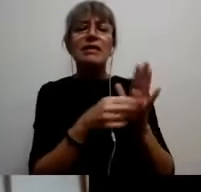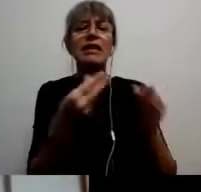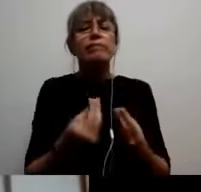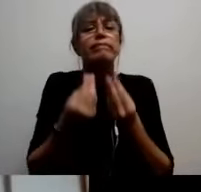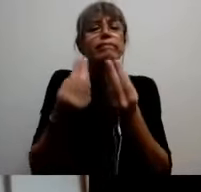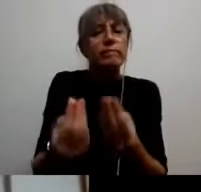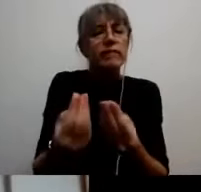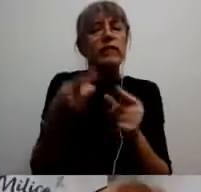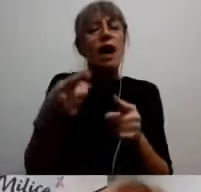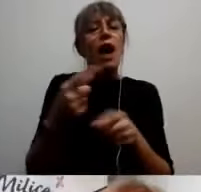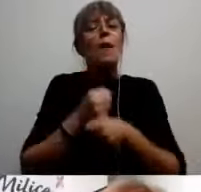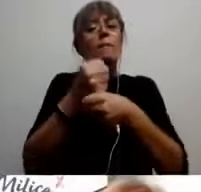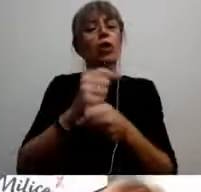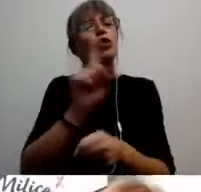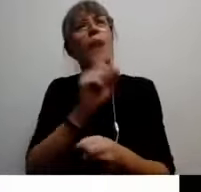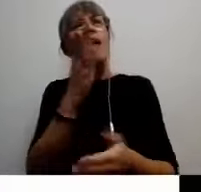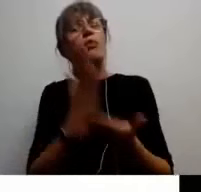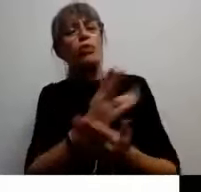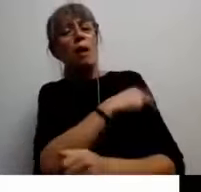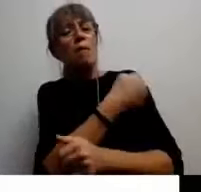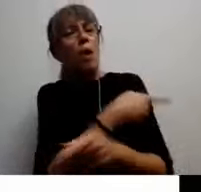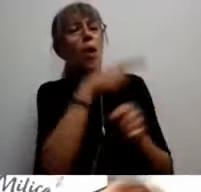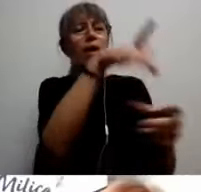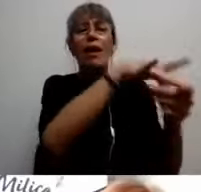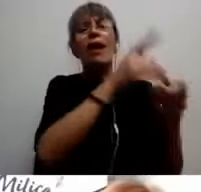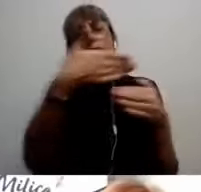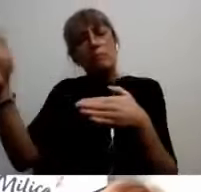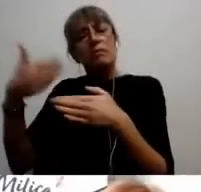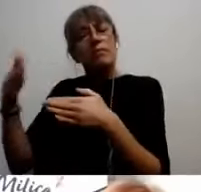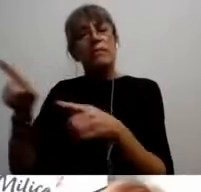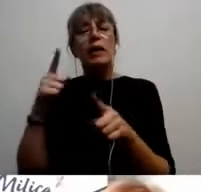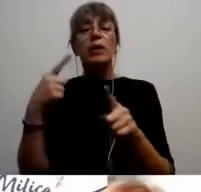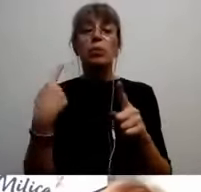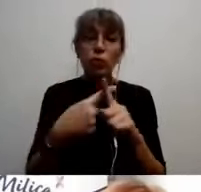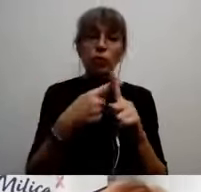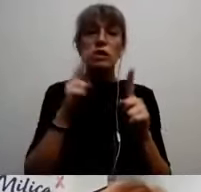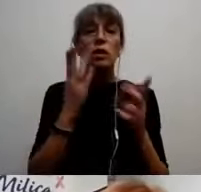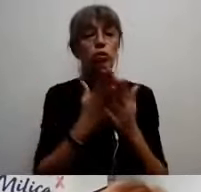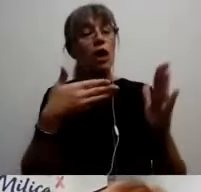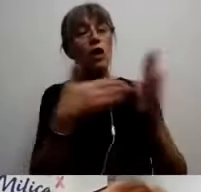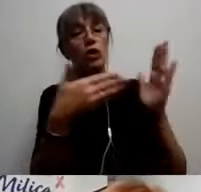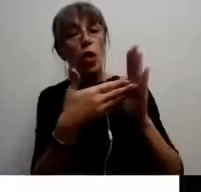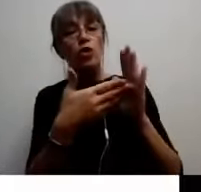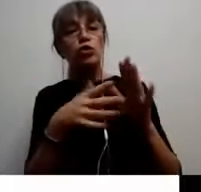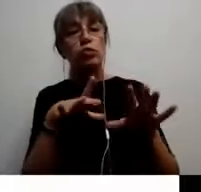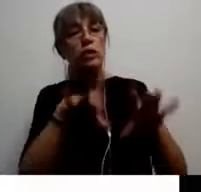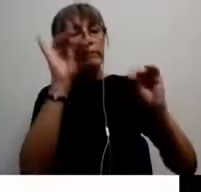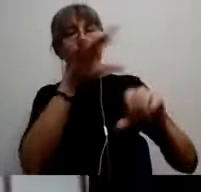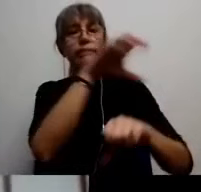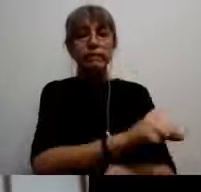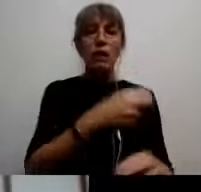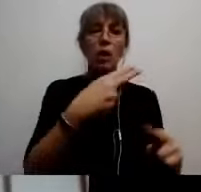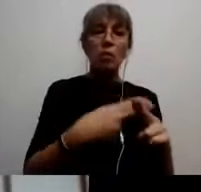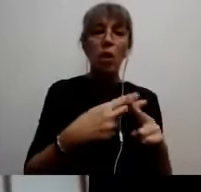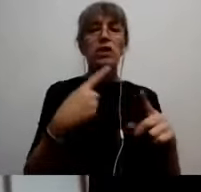van institucionalnu podršku i da se zalaže za dostupnost diagnostike i lečenja inovativnim terapijama svakoj ženi